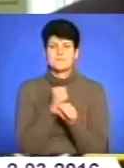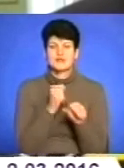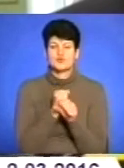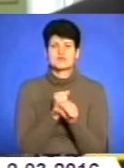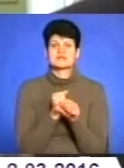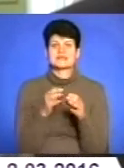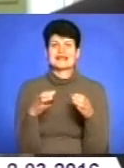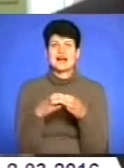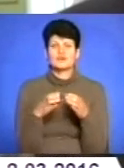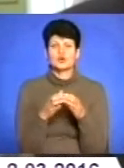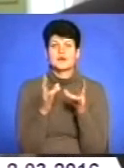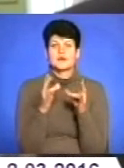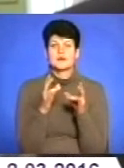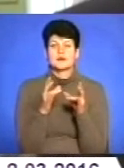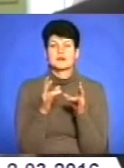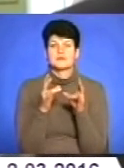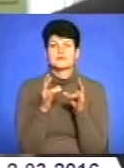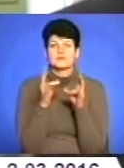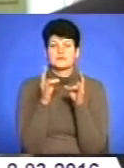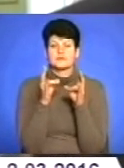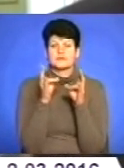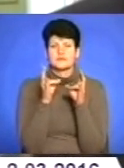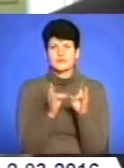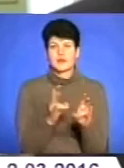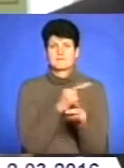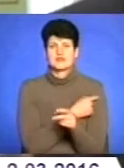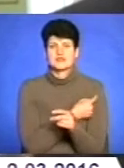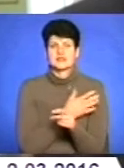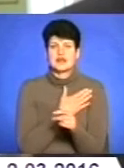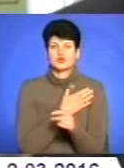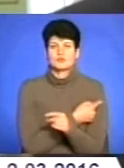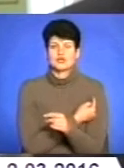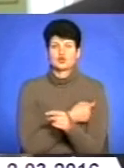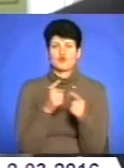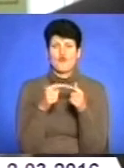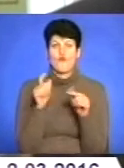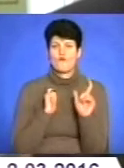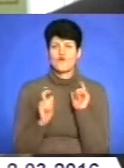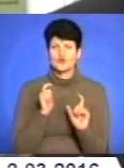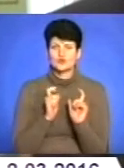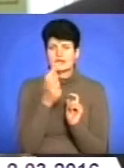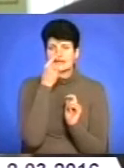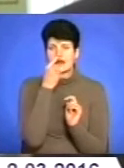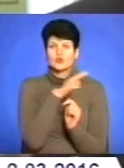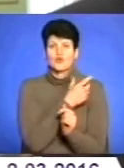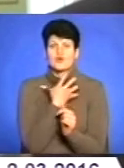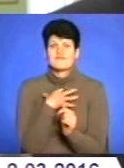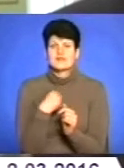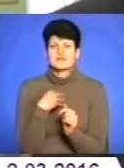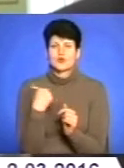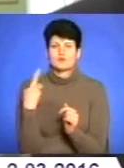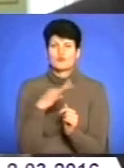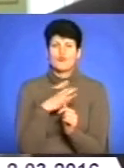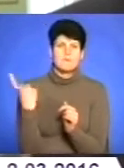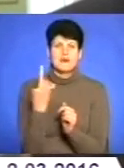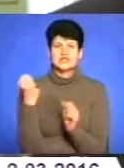катастроф і військової медицини нашого медичного вузу. Зовсім недавно на Львівщині проходив перший зимовий